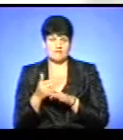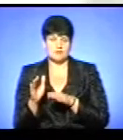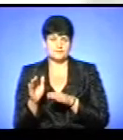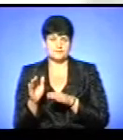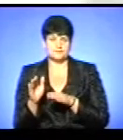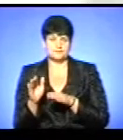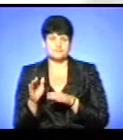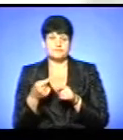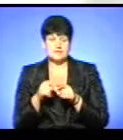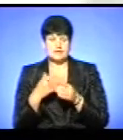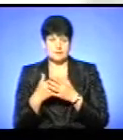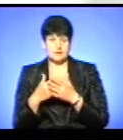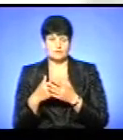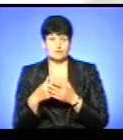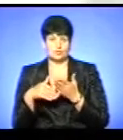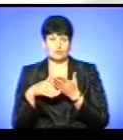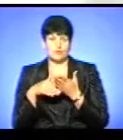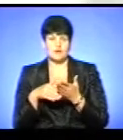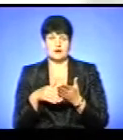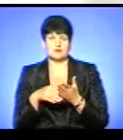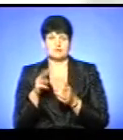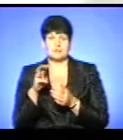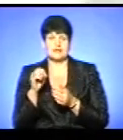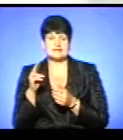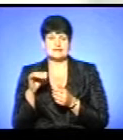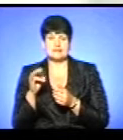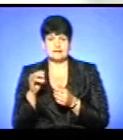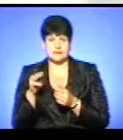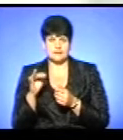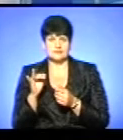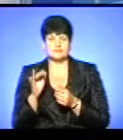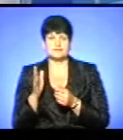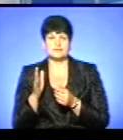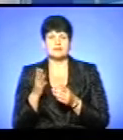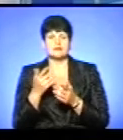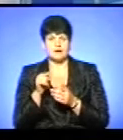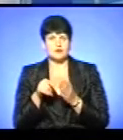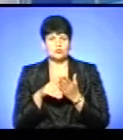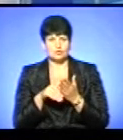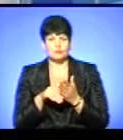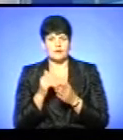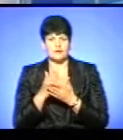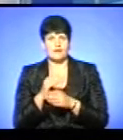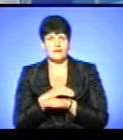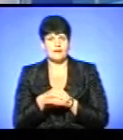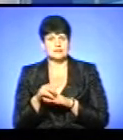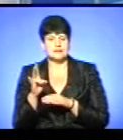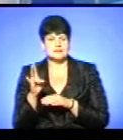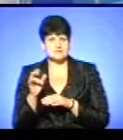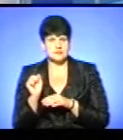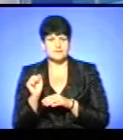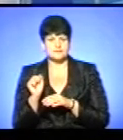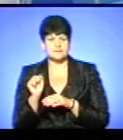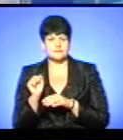долучаються, мабуть, меценати, якісь керівники великі, а госпідприємства також. так, вже протягом останніх. Але така допомога, напевно, адресна, наприклад, це